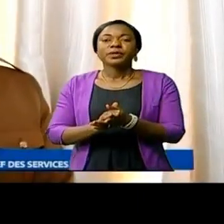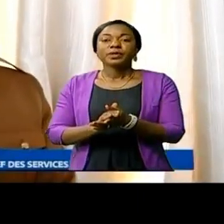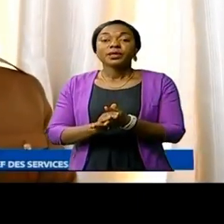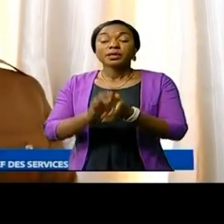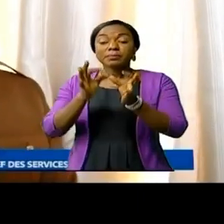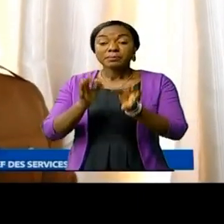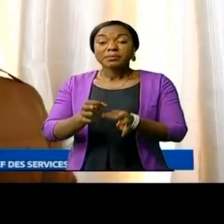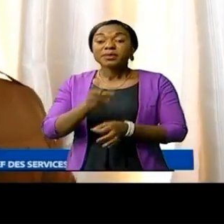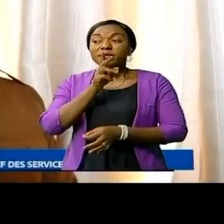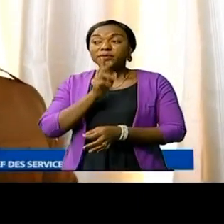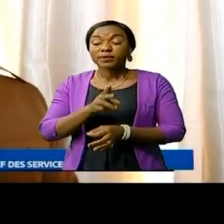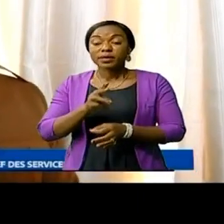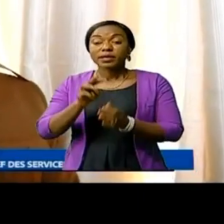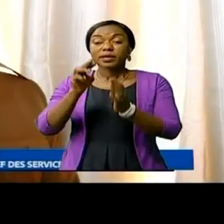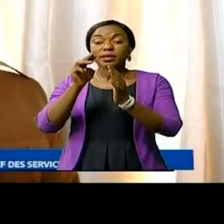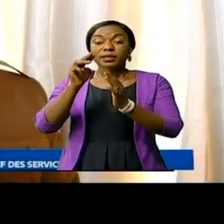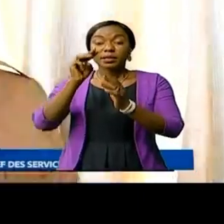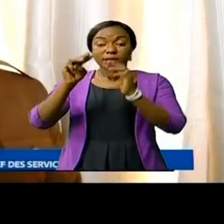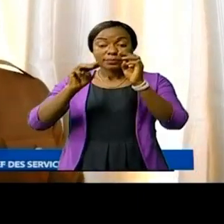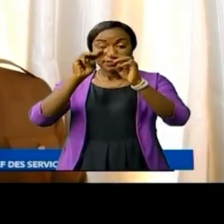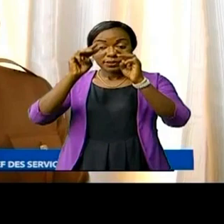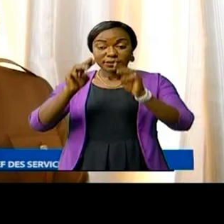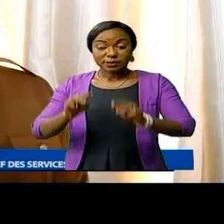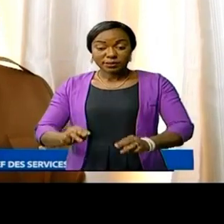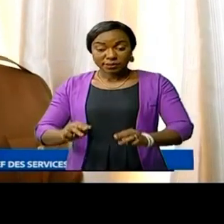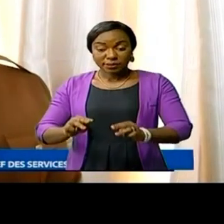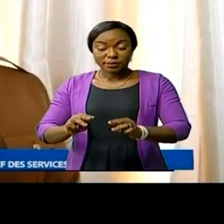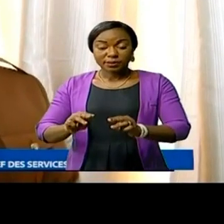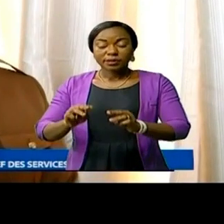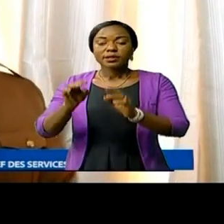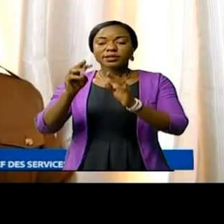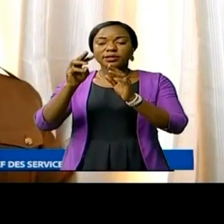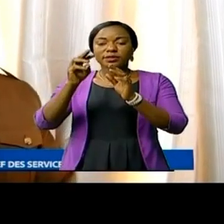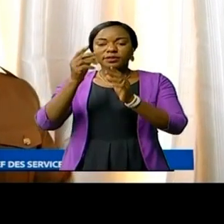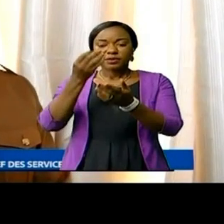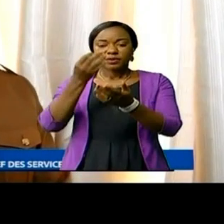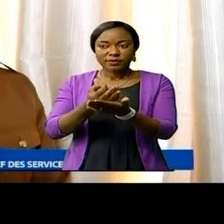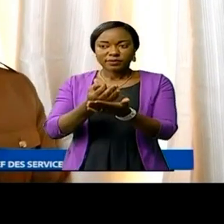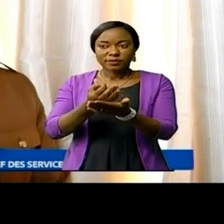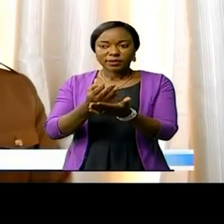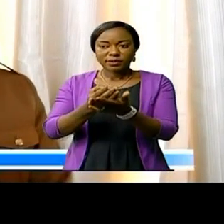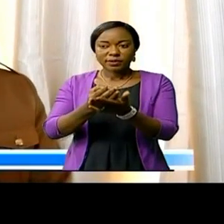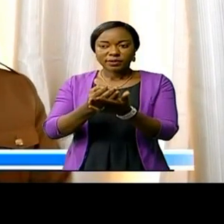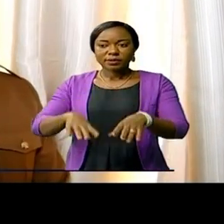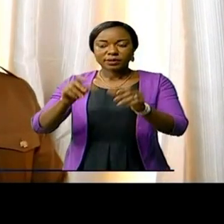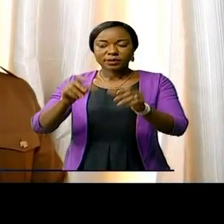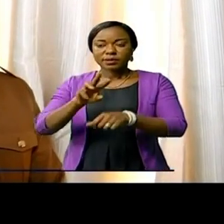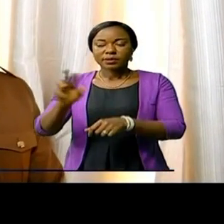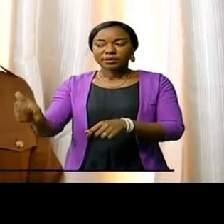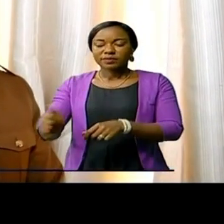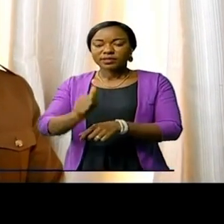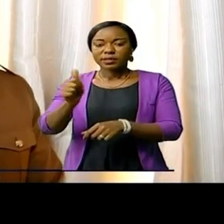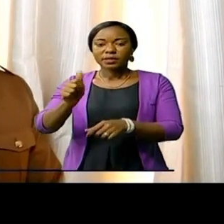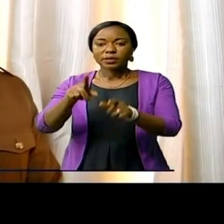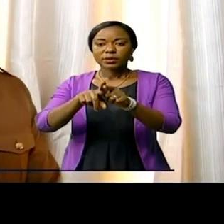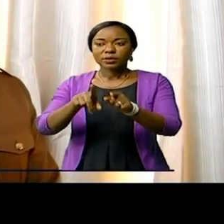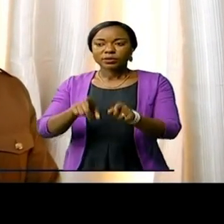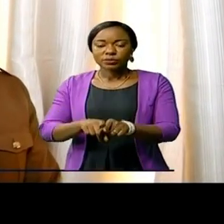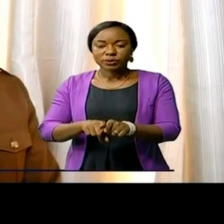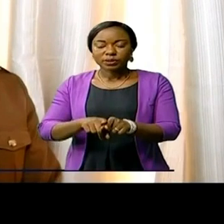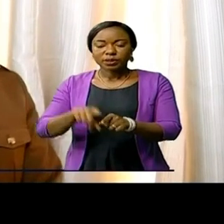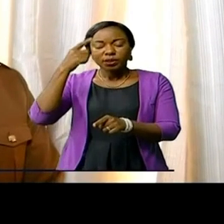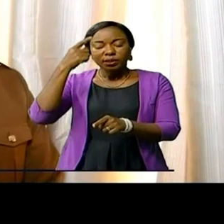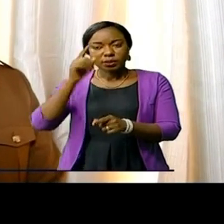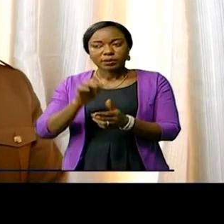le ministère des finances a validé pour le mois d'octobre 2021 des recettes publiques réalisées à la